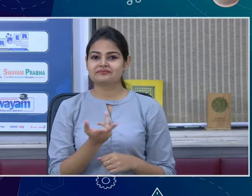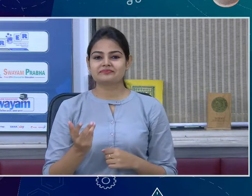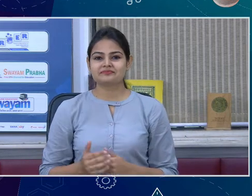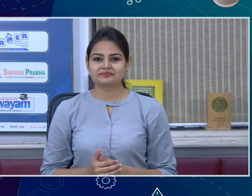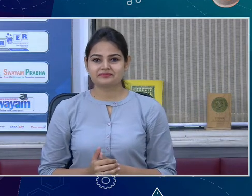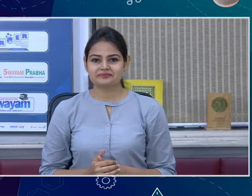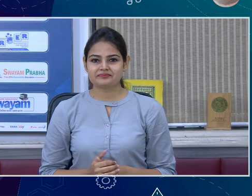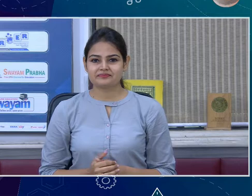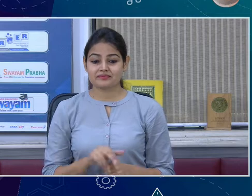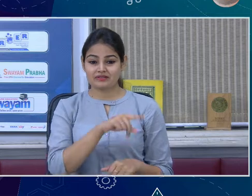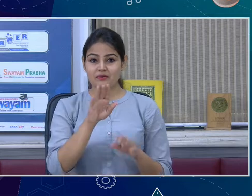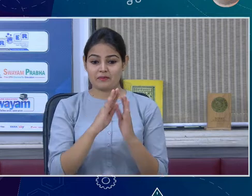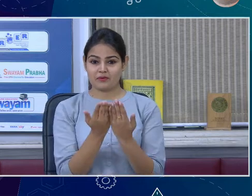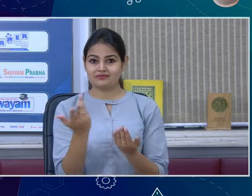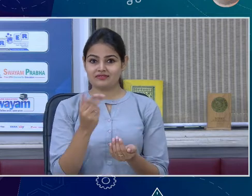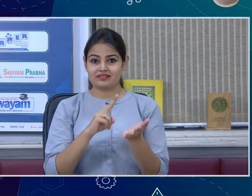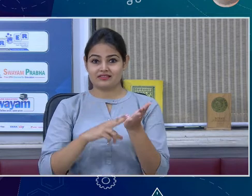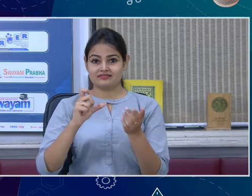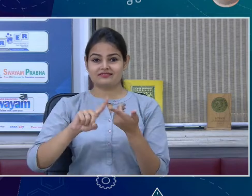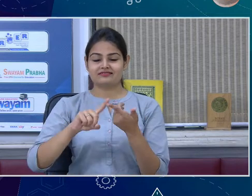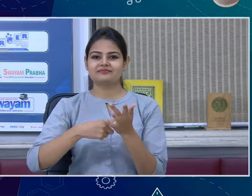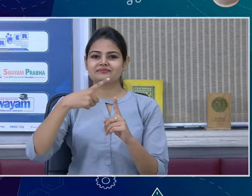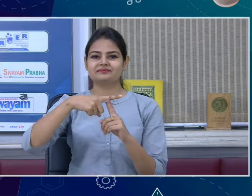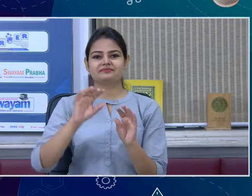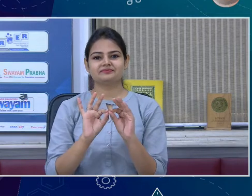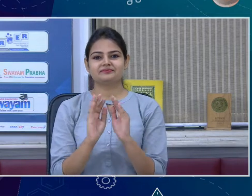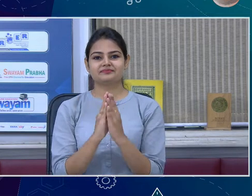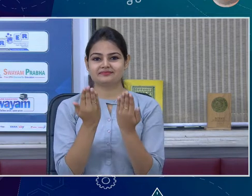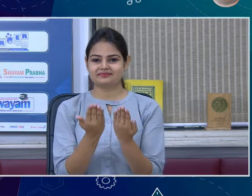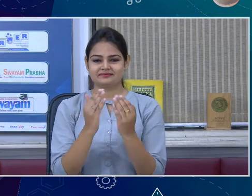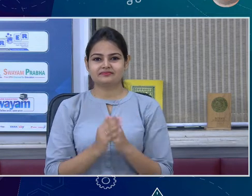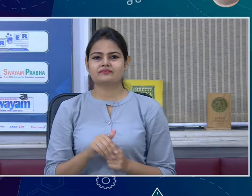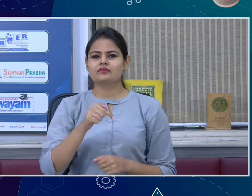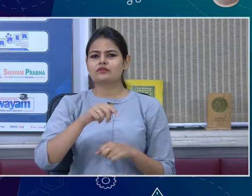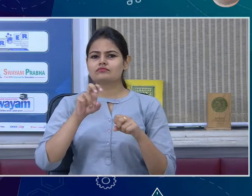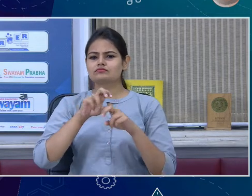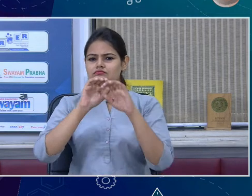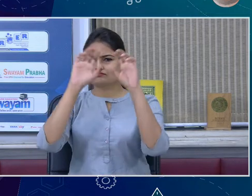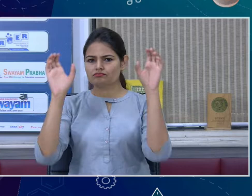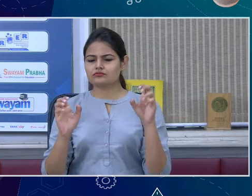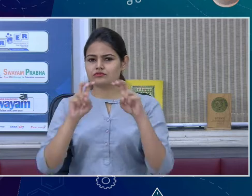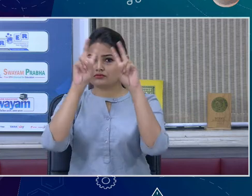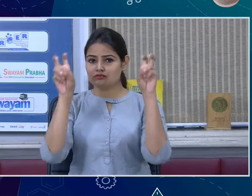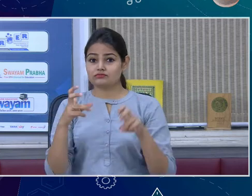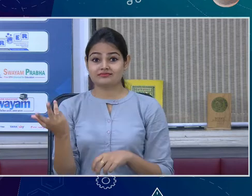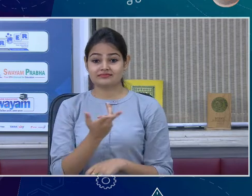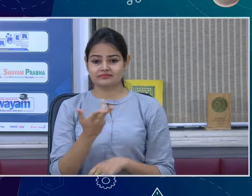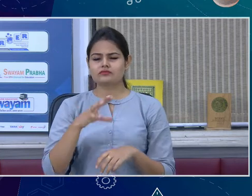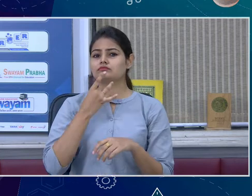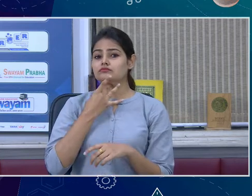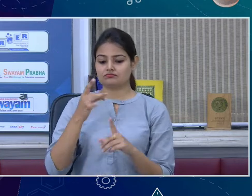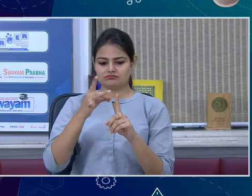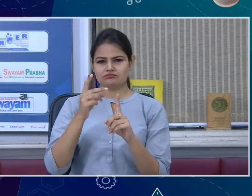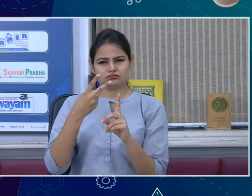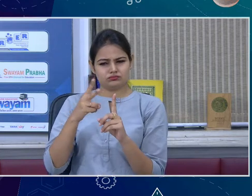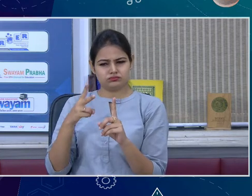3 NCRT book से so the name of the chapter is metals and non-metals so basically बच्चों को